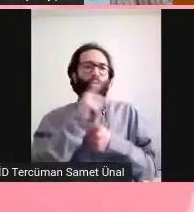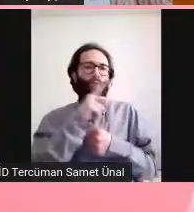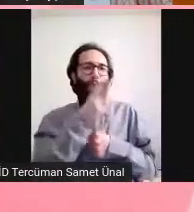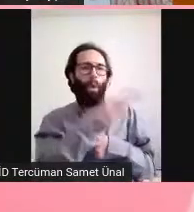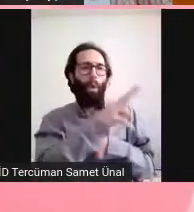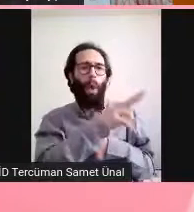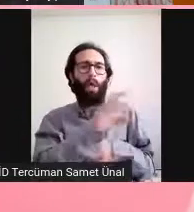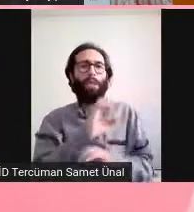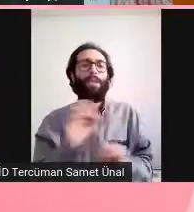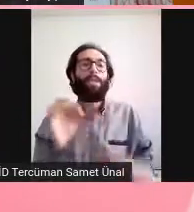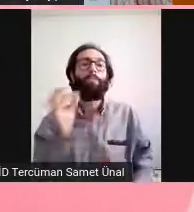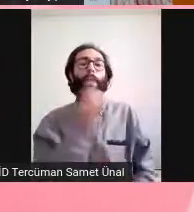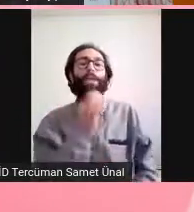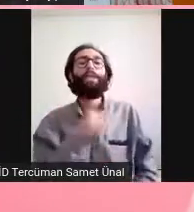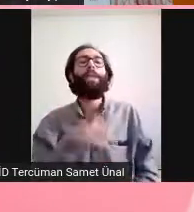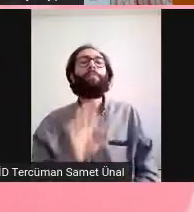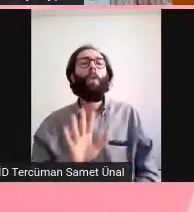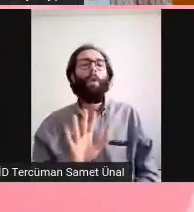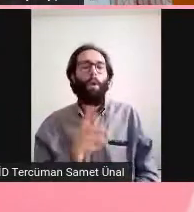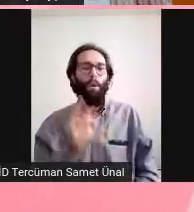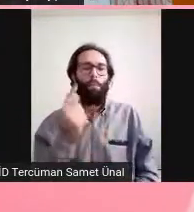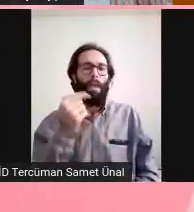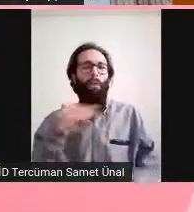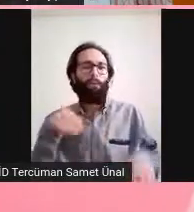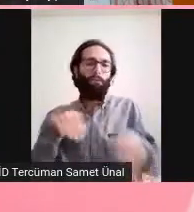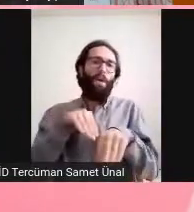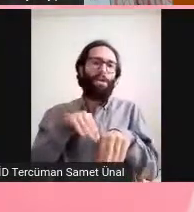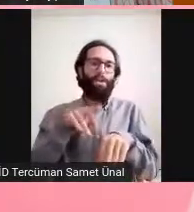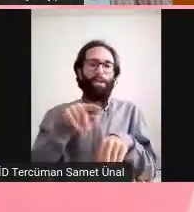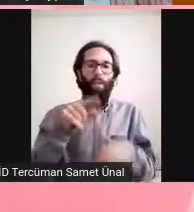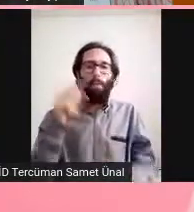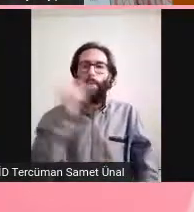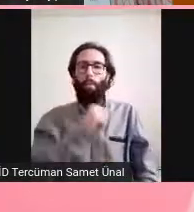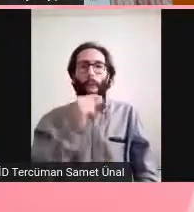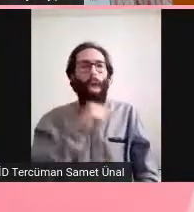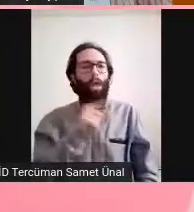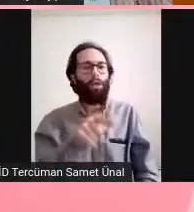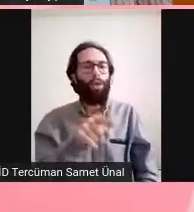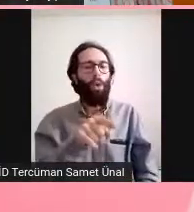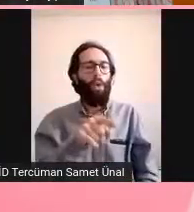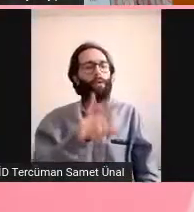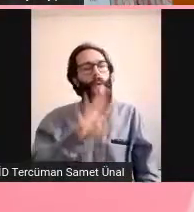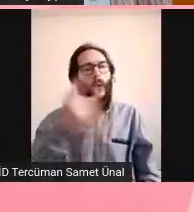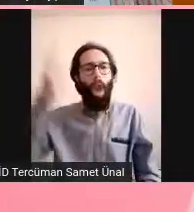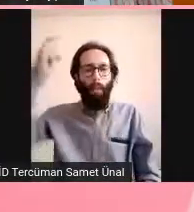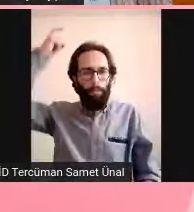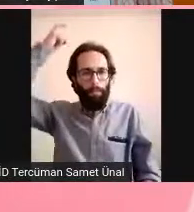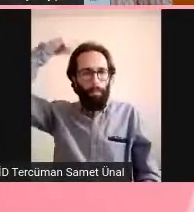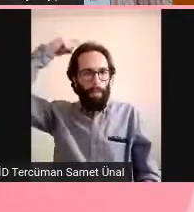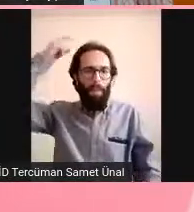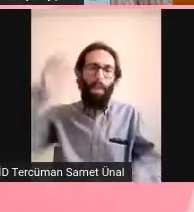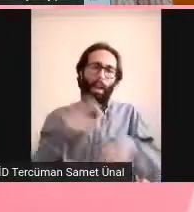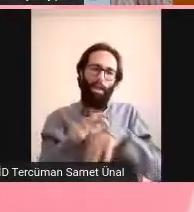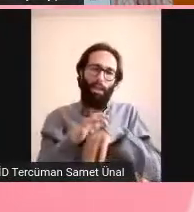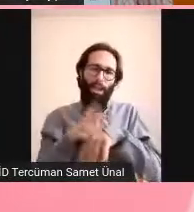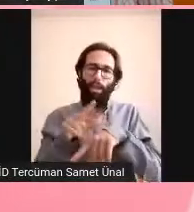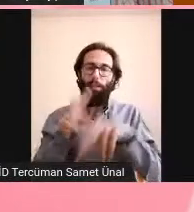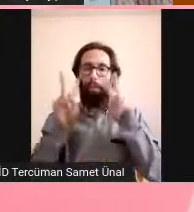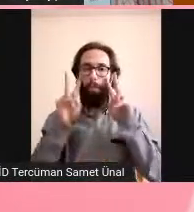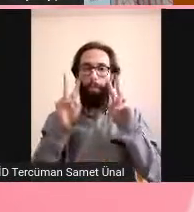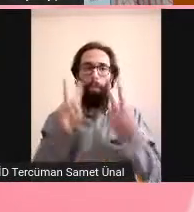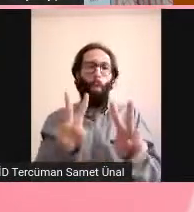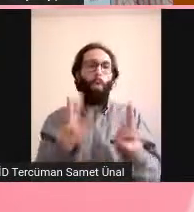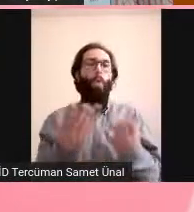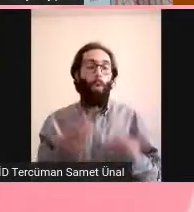inme yani felç veya nöro enflamasyon hastalıklarına benziyor demişler. Yani